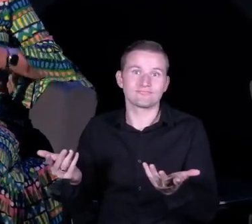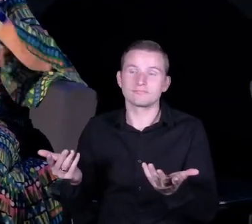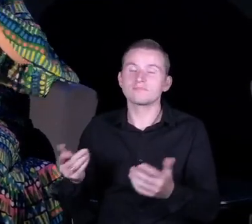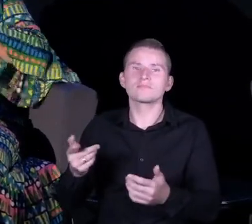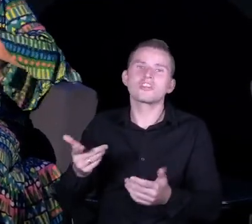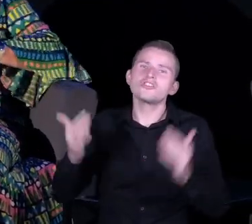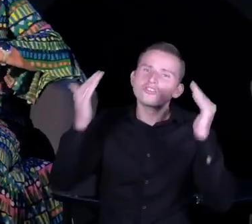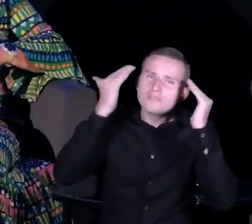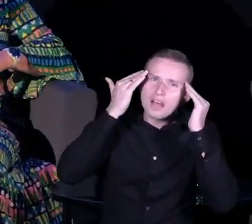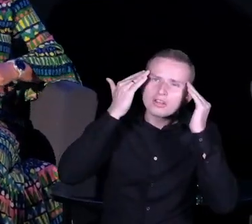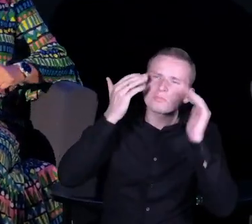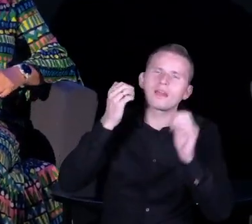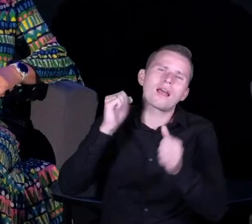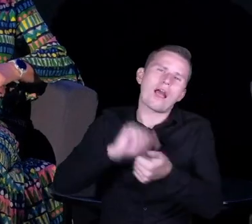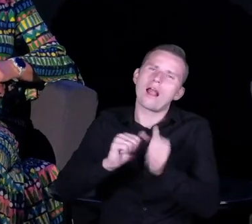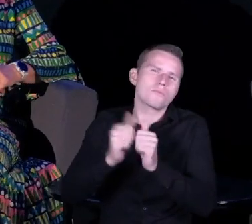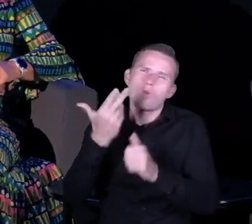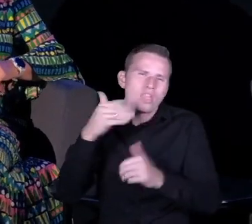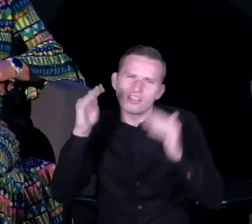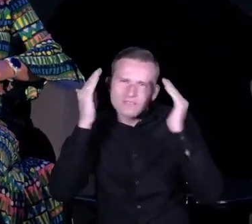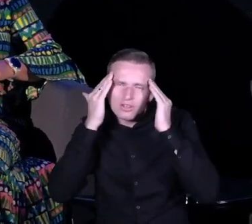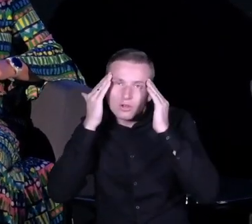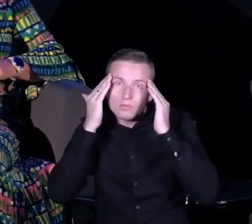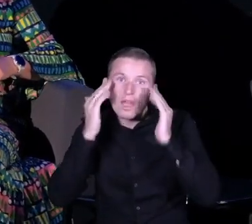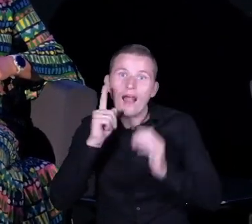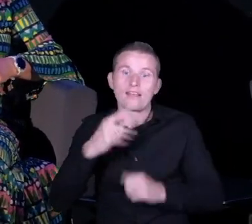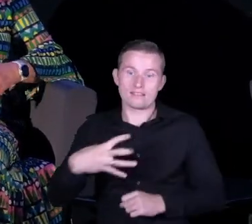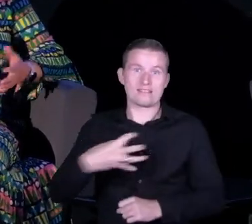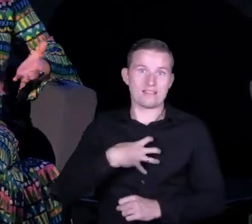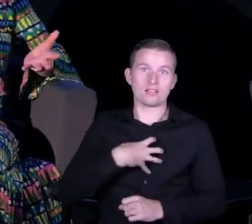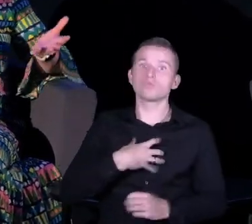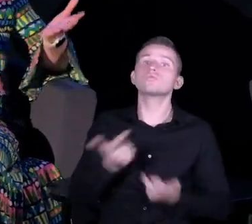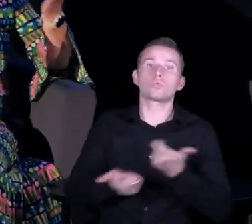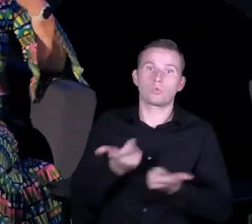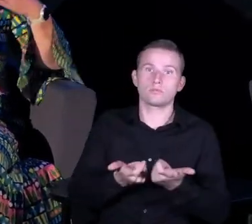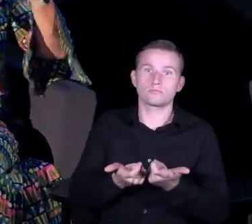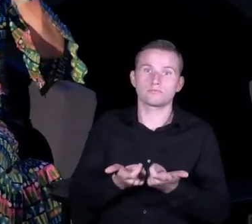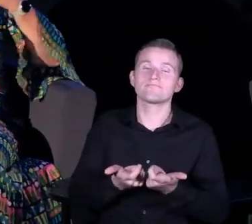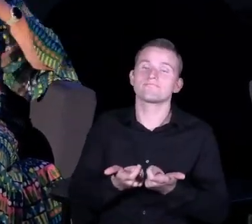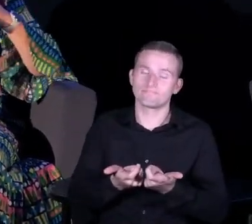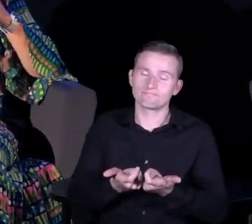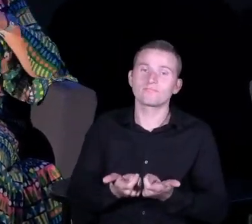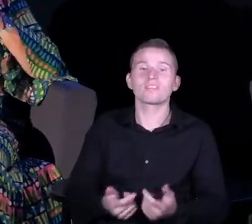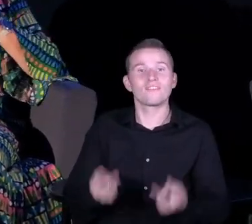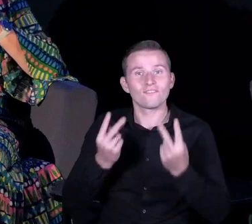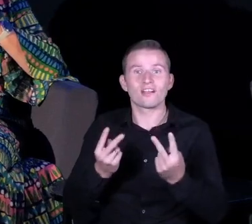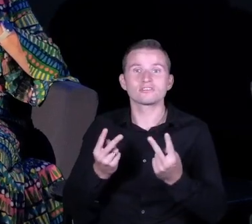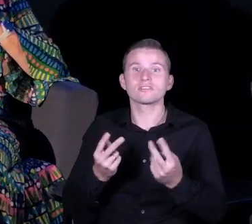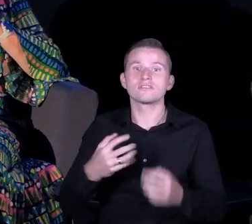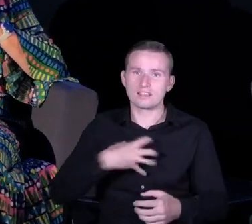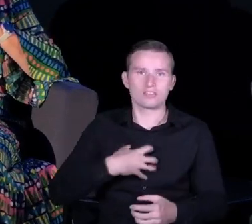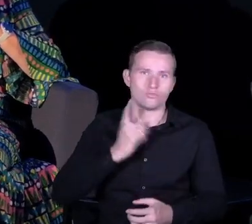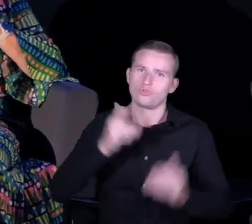nieświadomie i tu jest rola dyrektora szkoły, żeby jednak wchodzić na ten poziom świadomości,